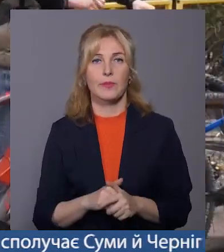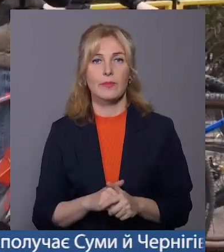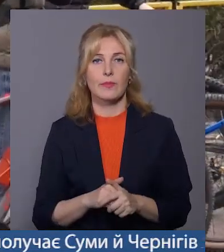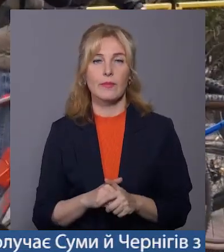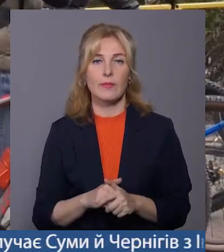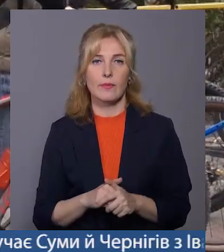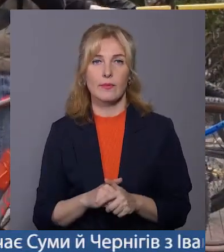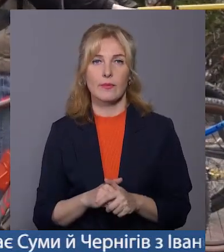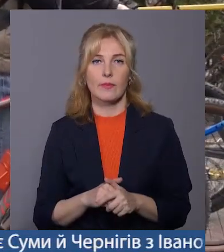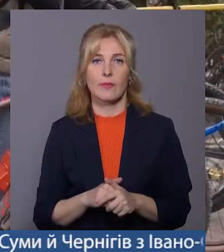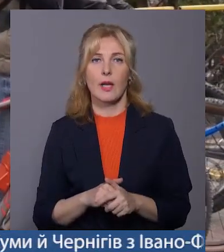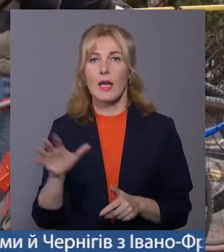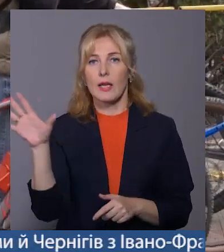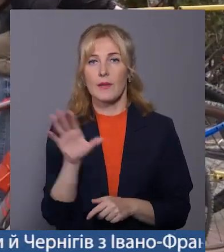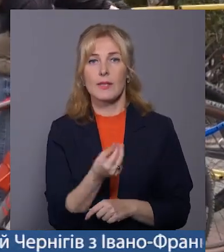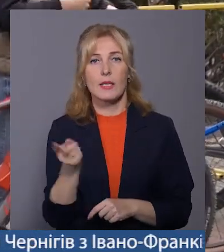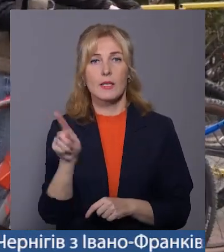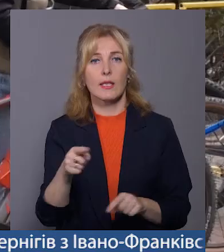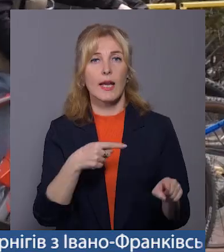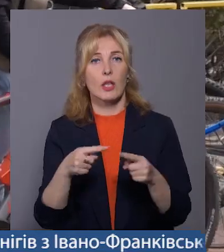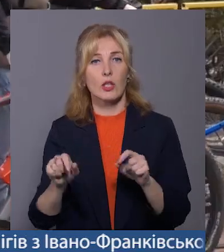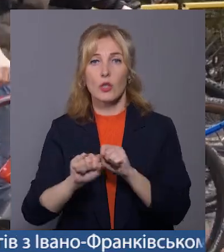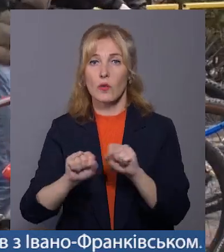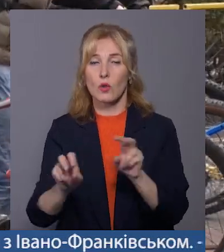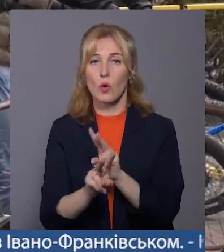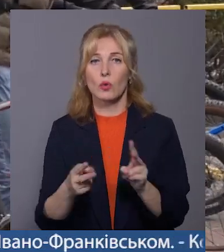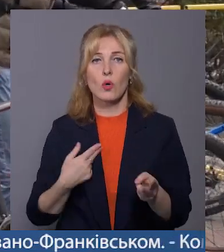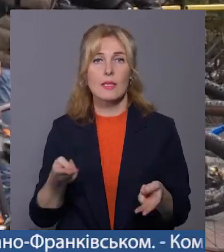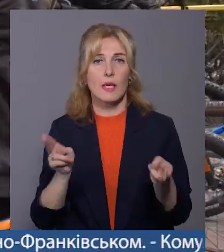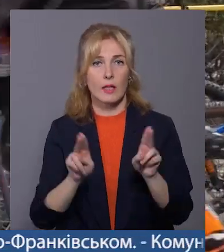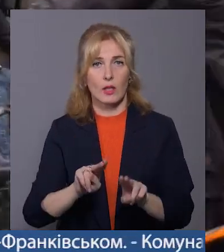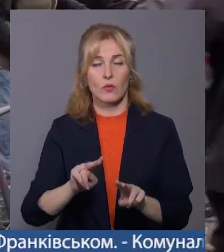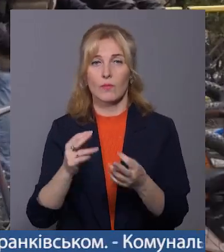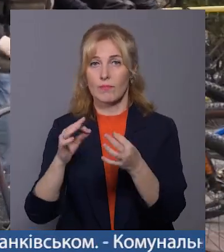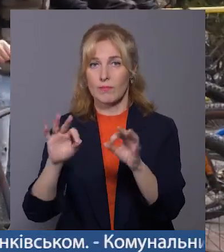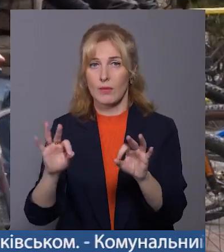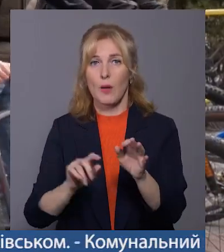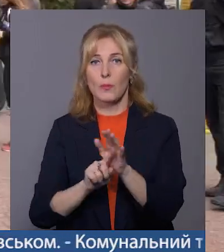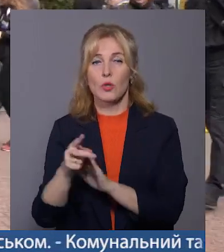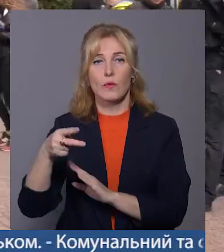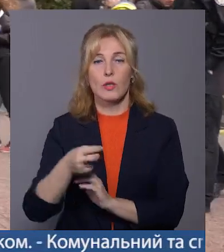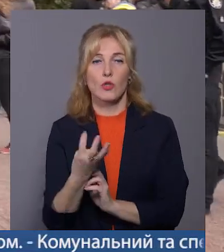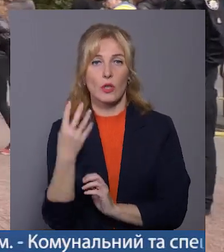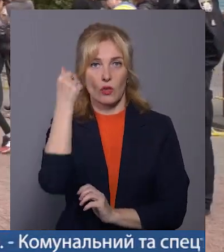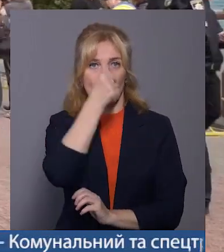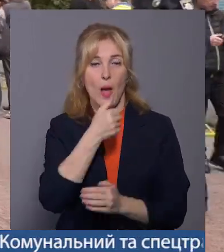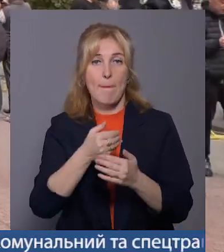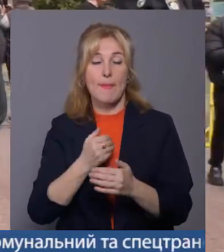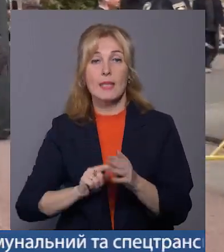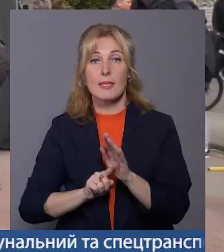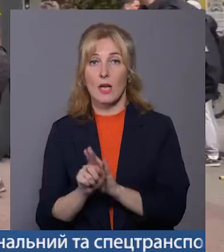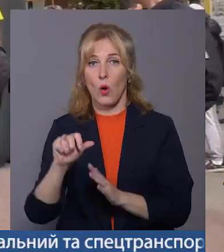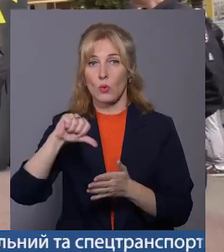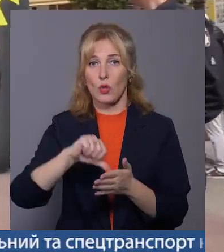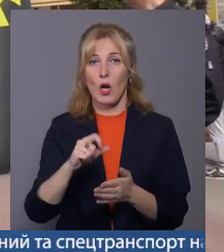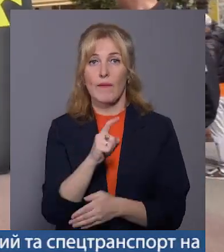яскраві ночі, ну і всіх тих інших героїв, які загинули за нашим незалежнім починаючи з 2014 року». Перед стартом учасники